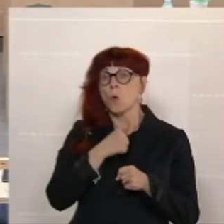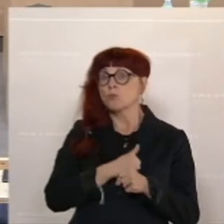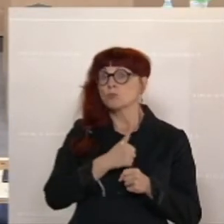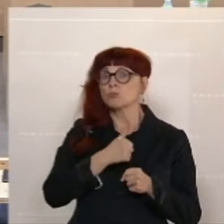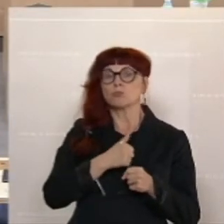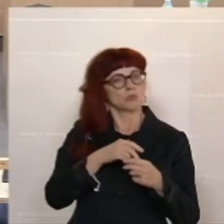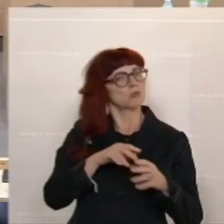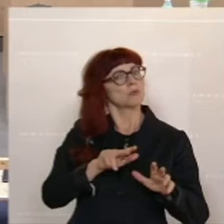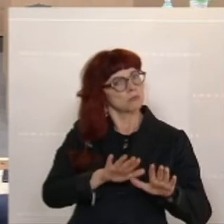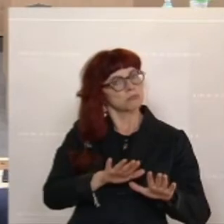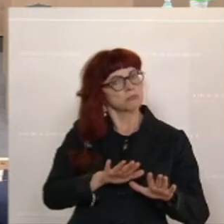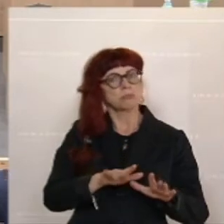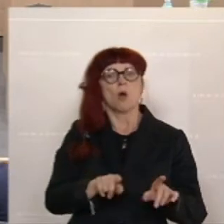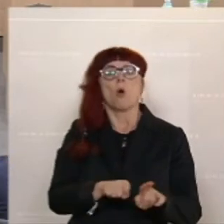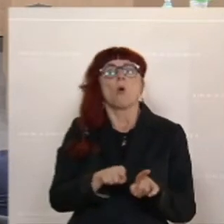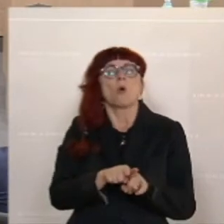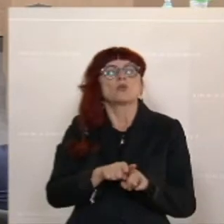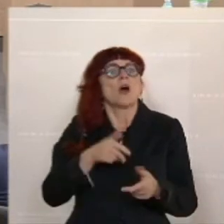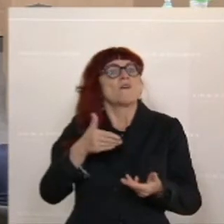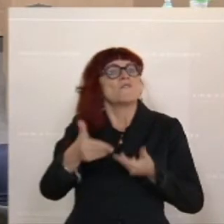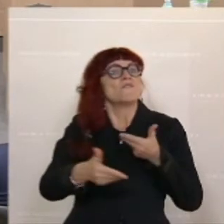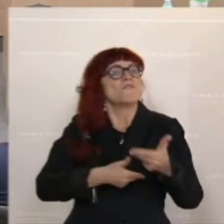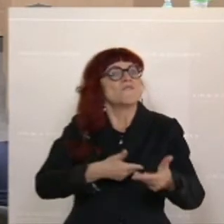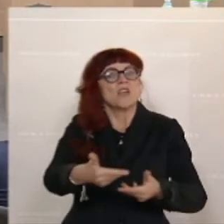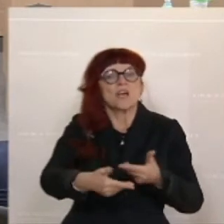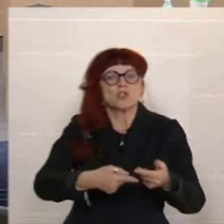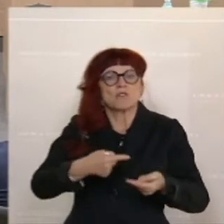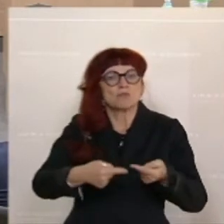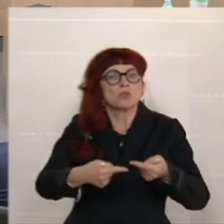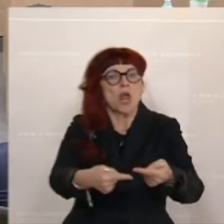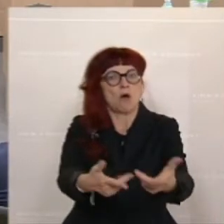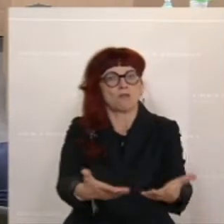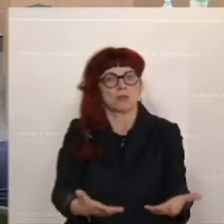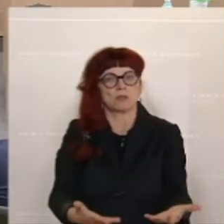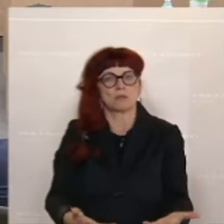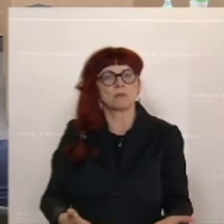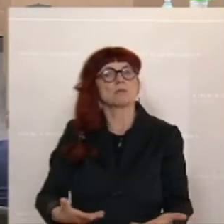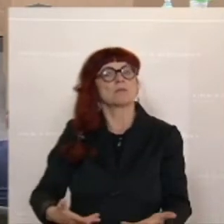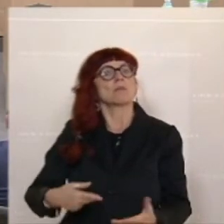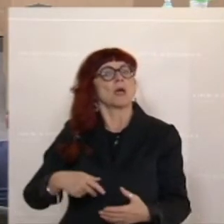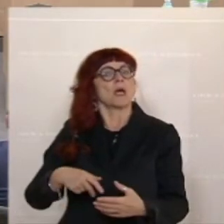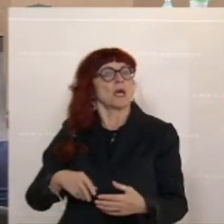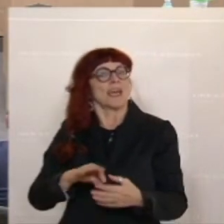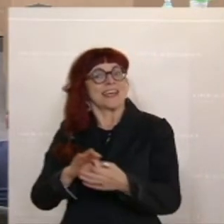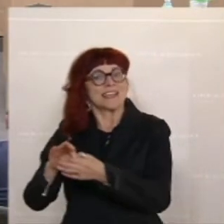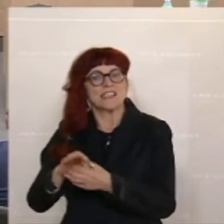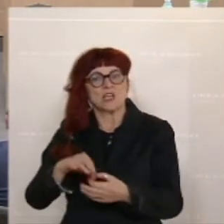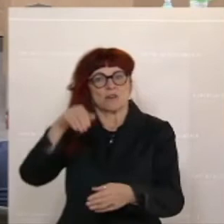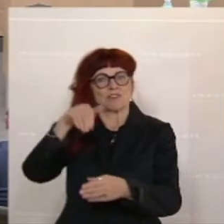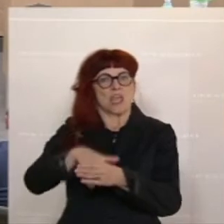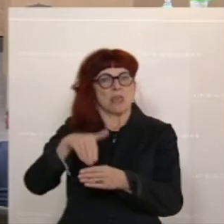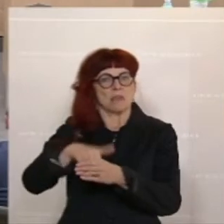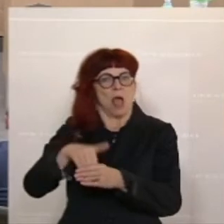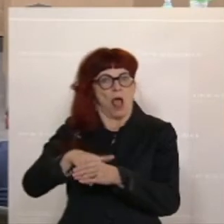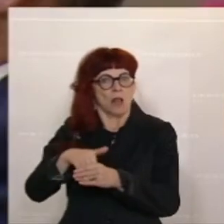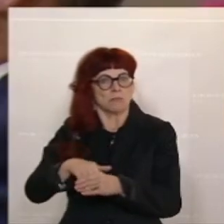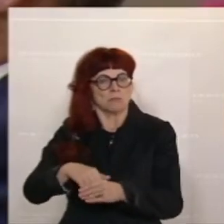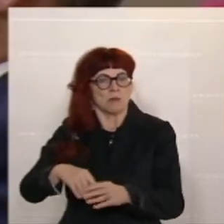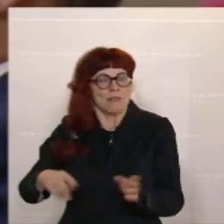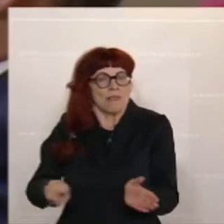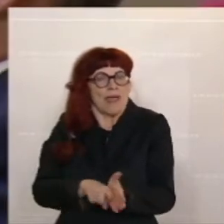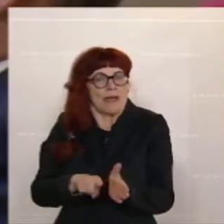halten. Und der Pessimismus in der Bevölkerung nimmt dramatisch zu. Die Konsumausgaben gehen dementsprechend rasch zurück.